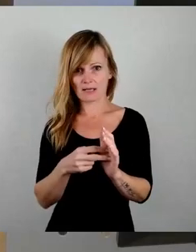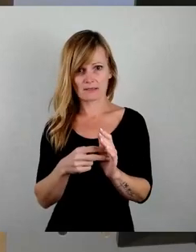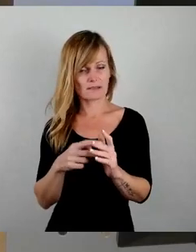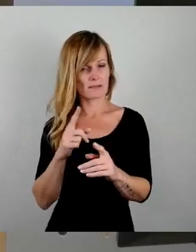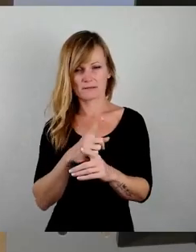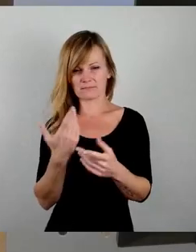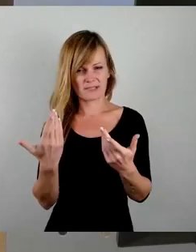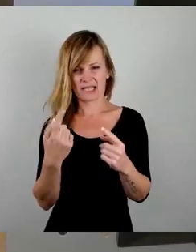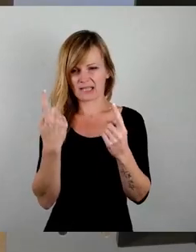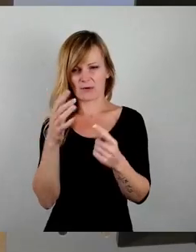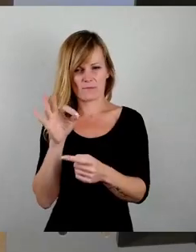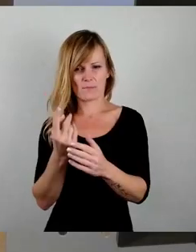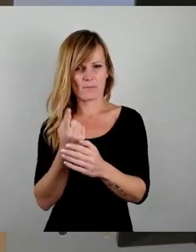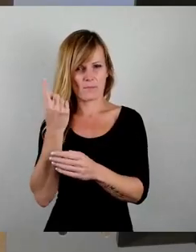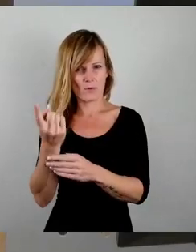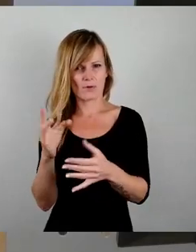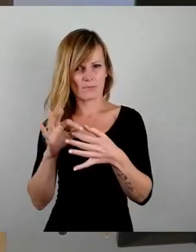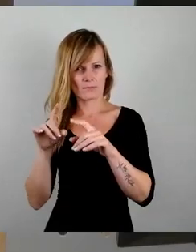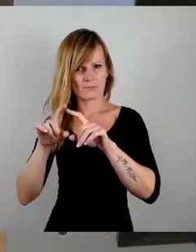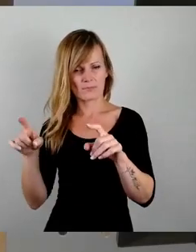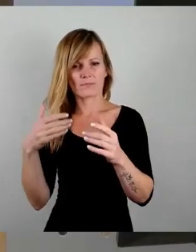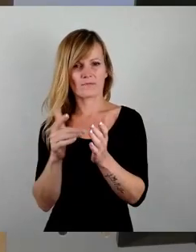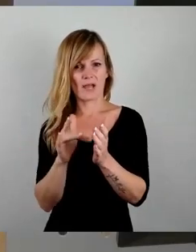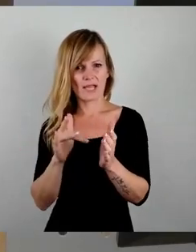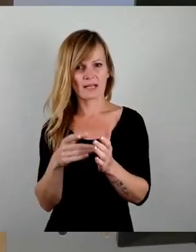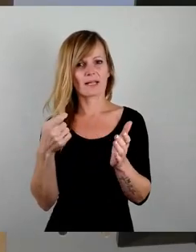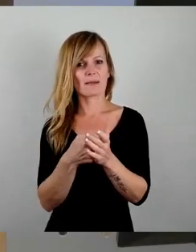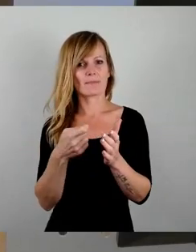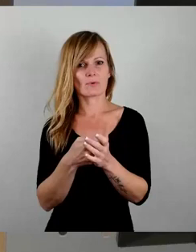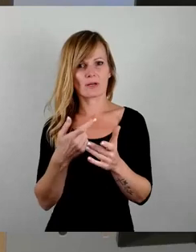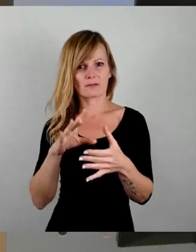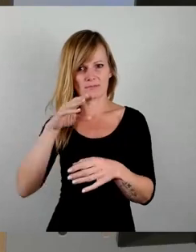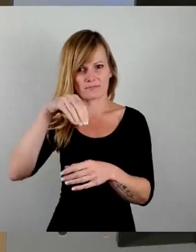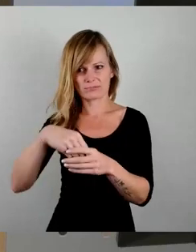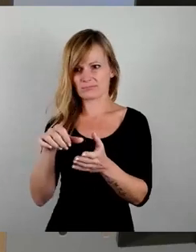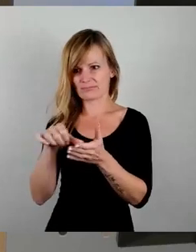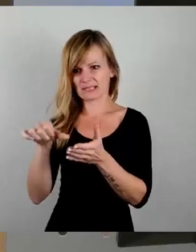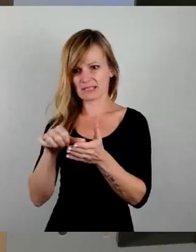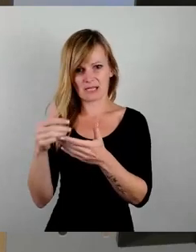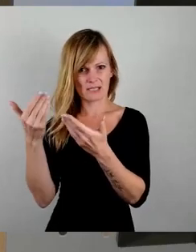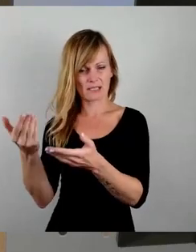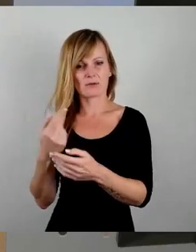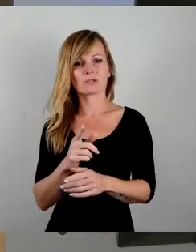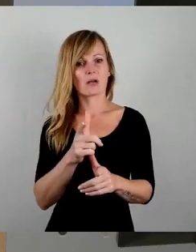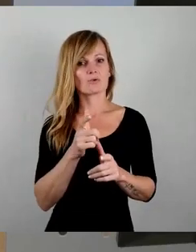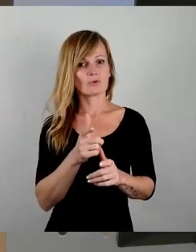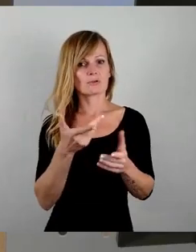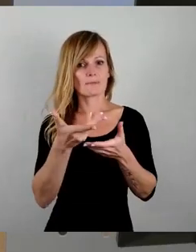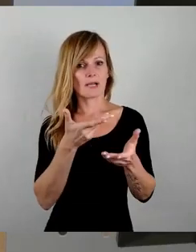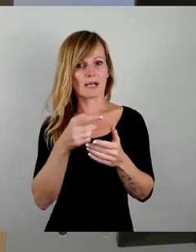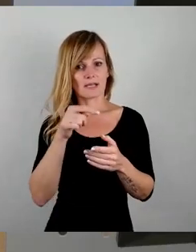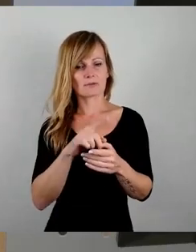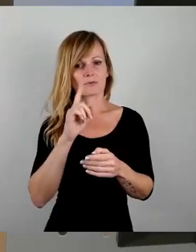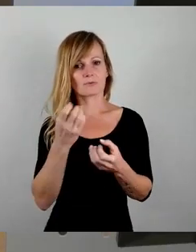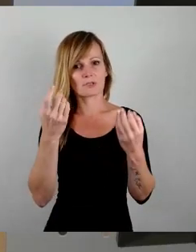Müllentsorgung, weil sie eben gebührenfinanziert ist. Und in den Ausschussberatungen, das muss man hier auch nochmal so deutlich sagen, ist klar